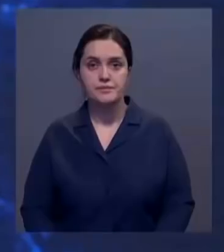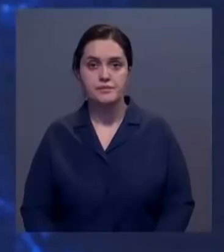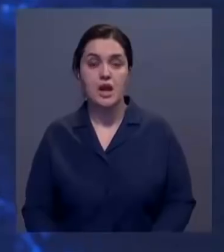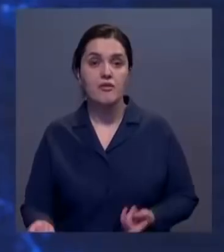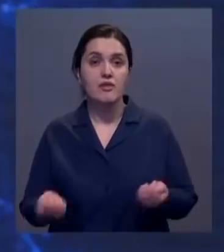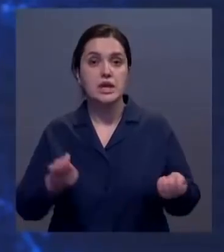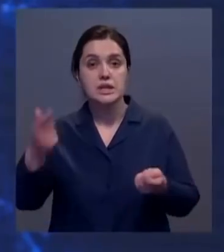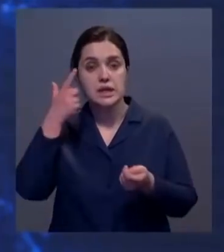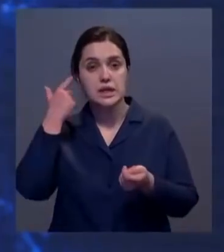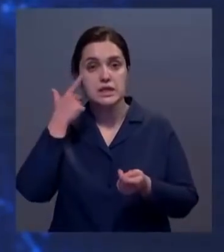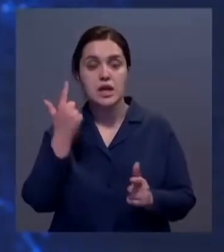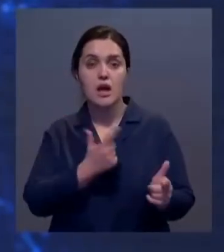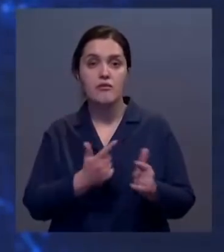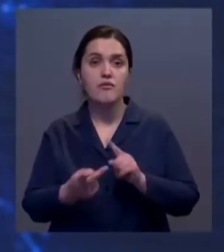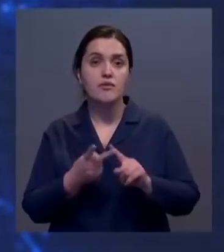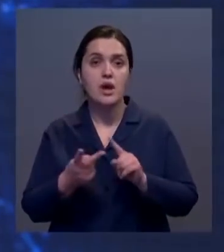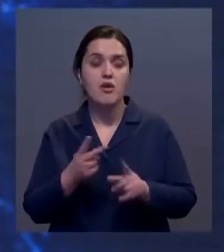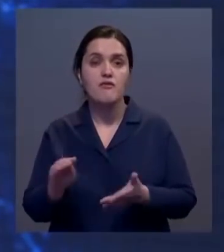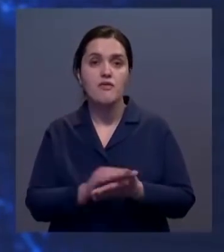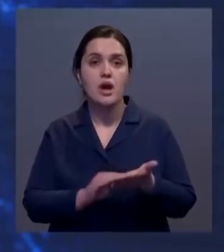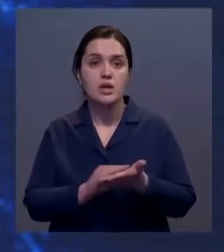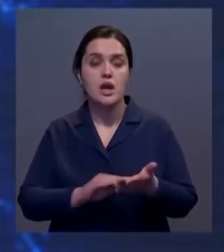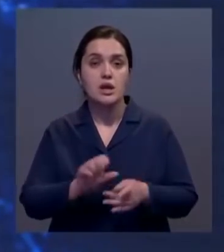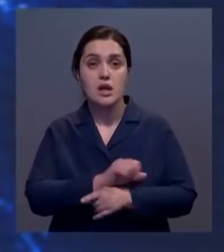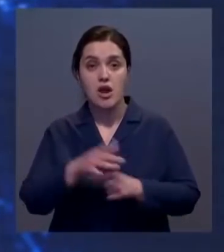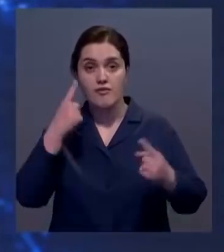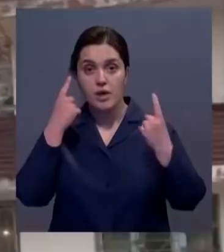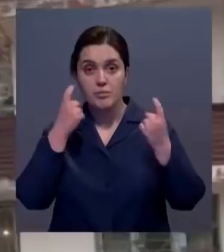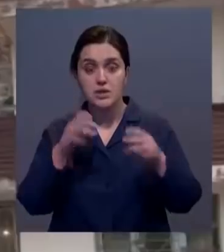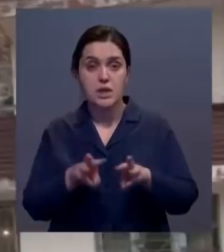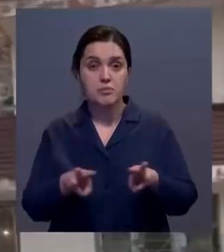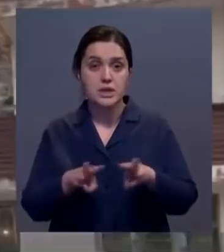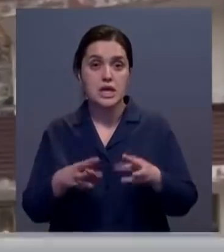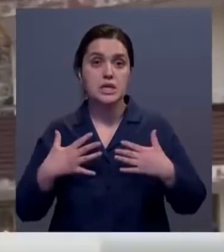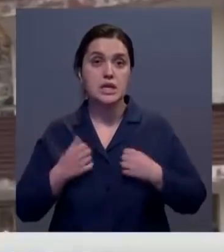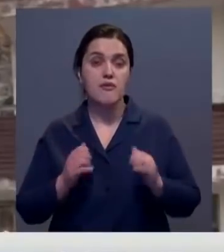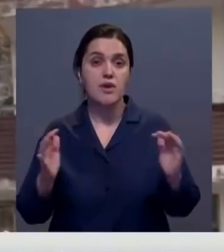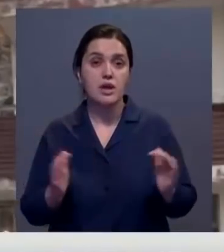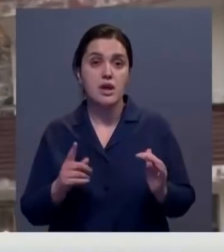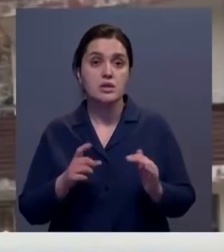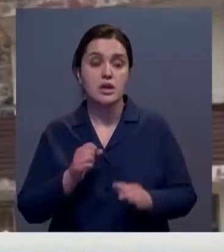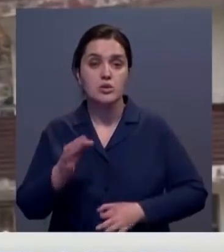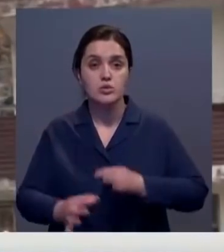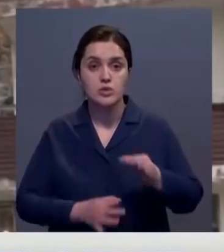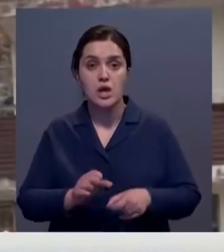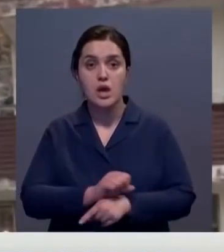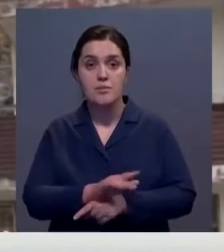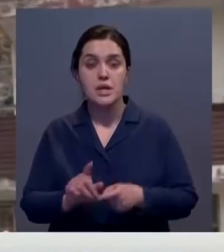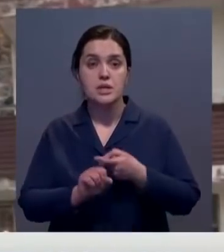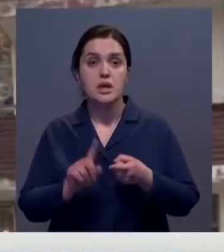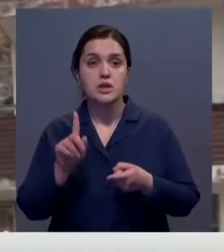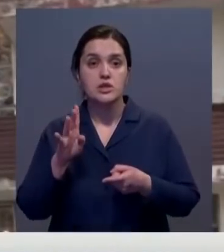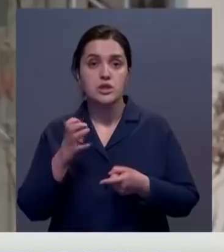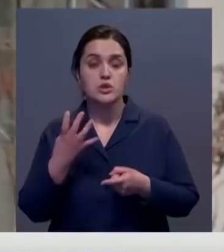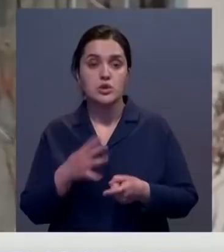Власти Кыргызстана готовятся ко второй волне коронавирусом. По информации Министерства здравоохранения страны, за последние сутки коронавирусом там